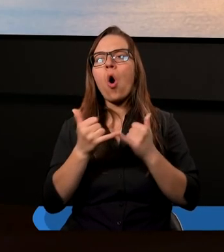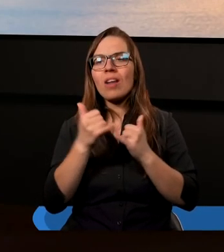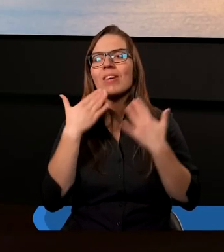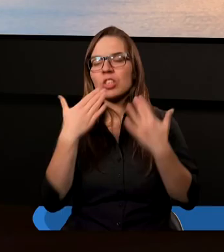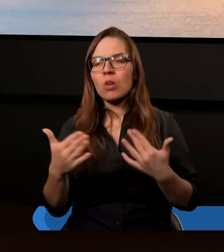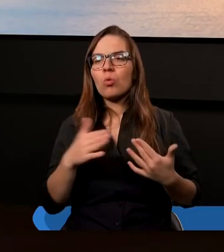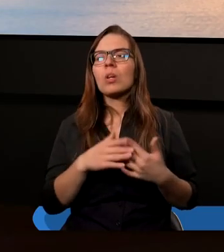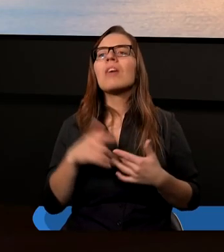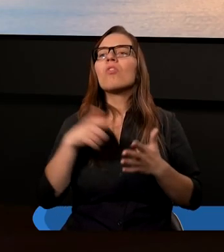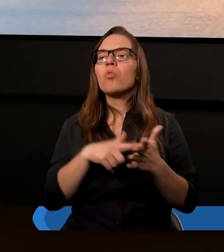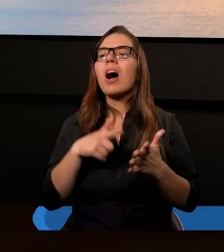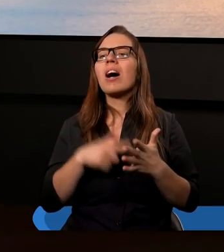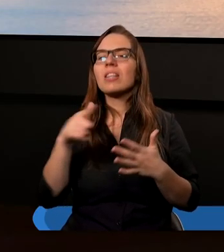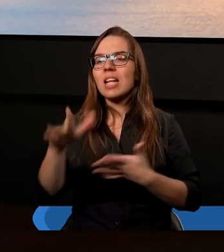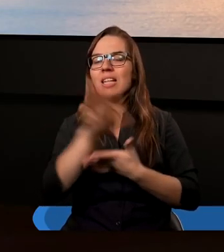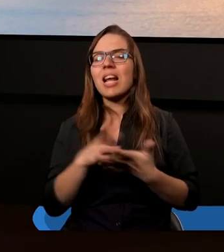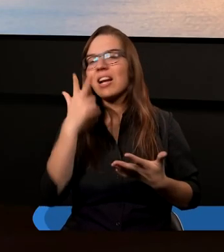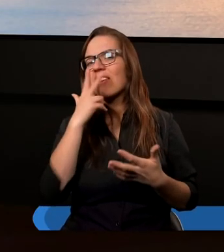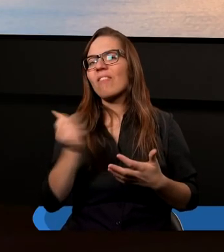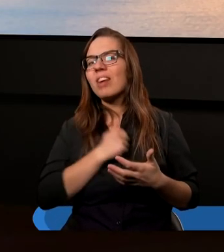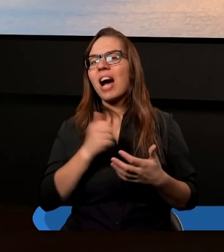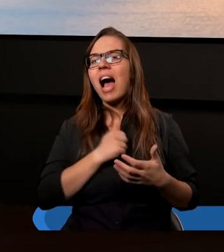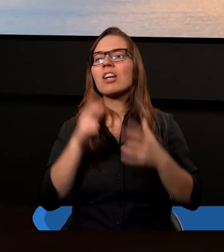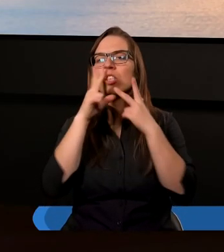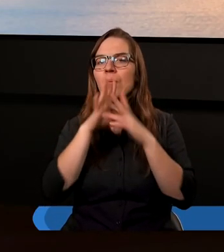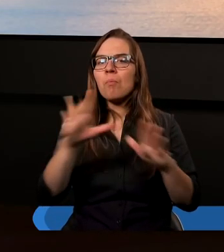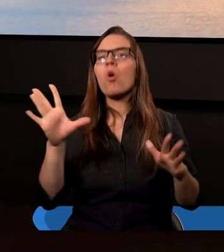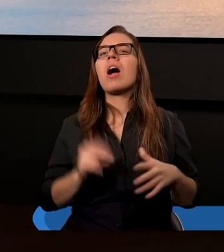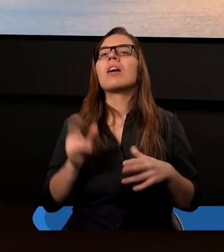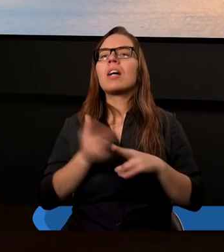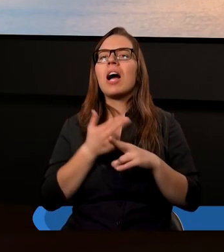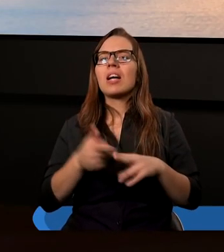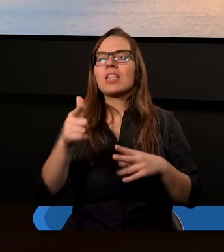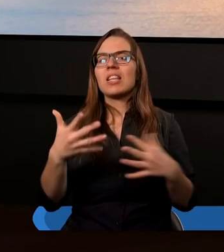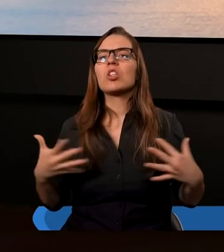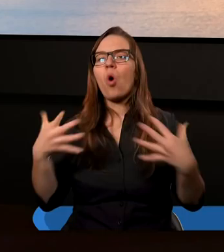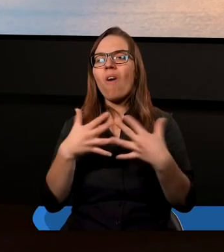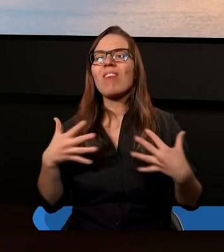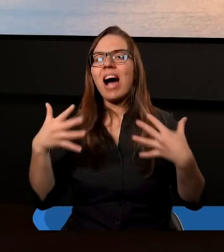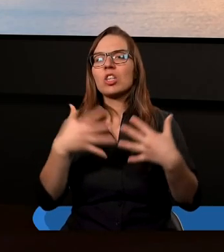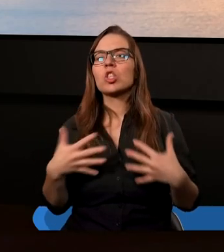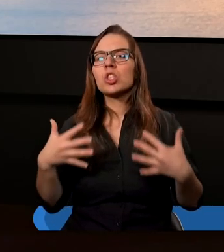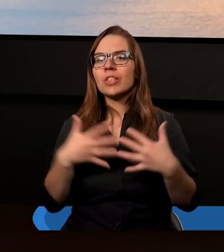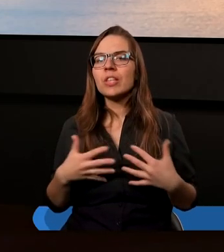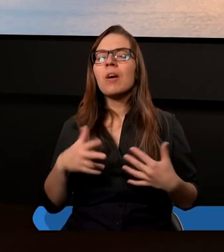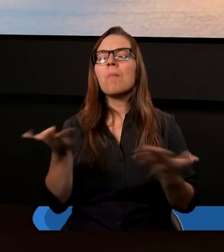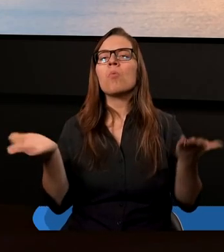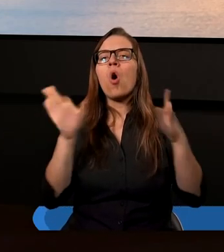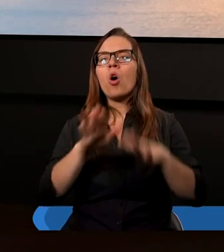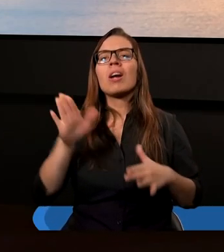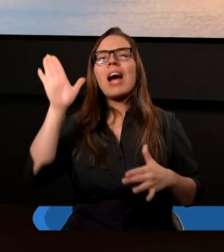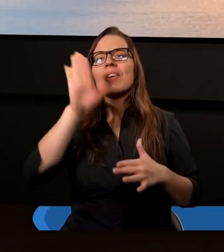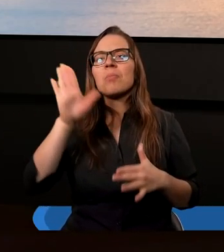Małgosiu. No właśnie, ten tekst wyraźnie pokazuje, że wtedy, kiedy towarzyszy błogosławieństwo